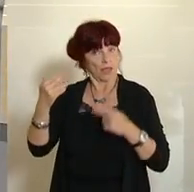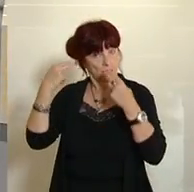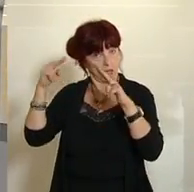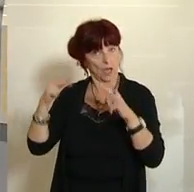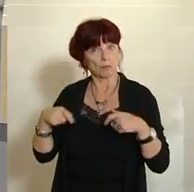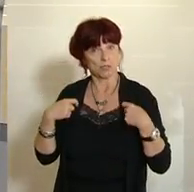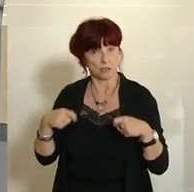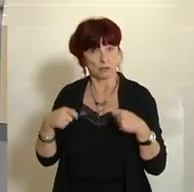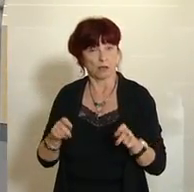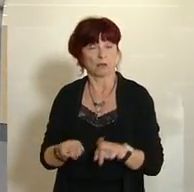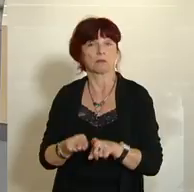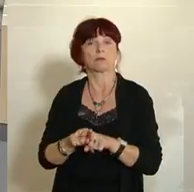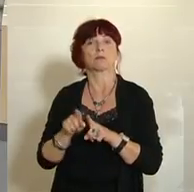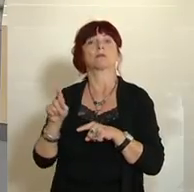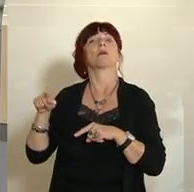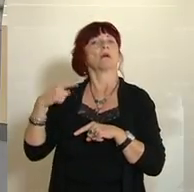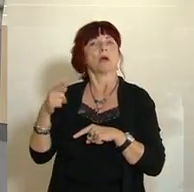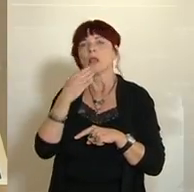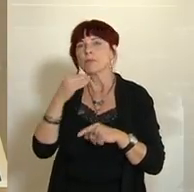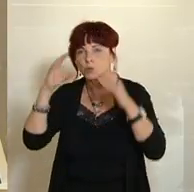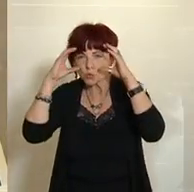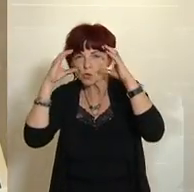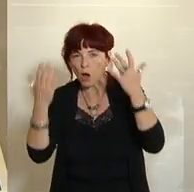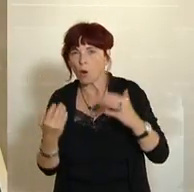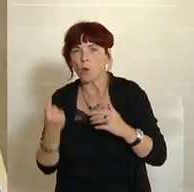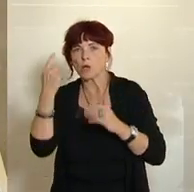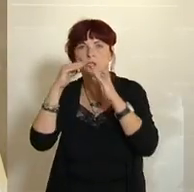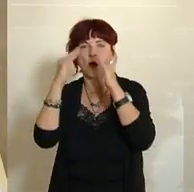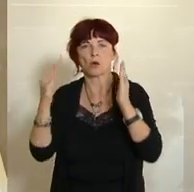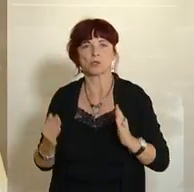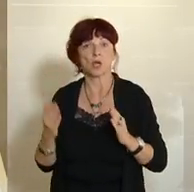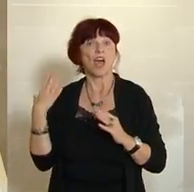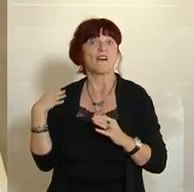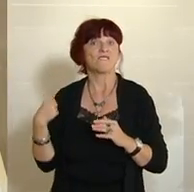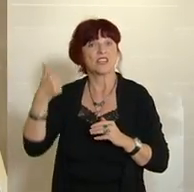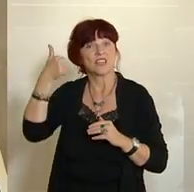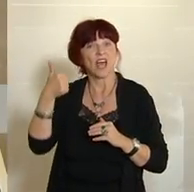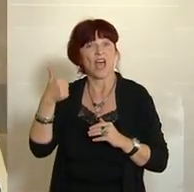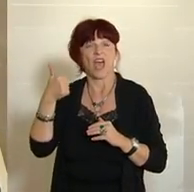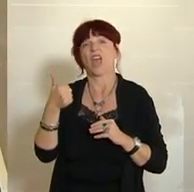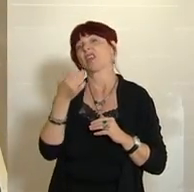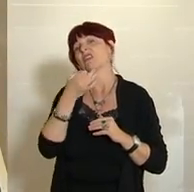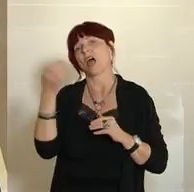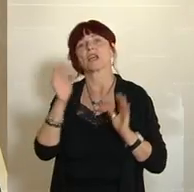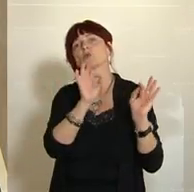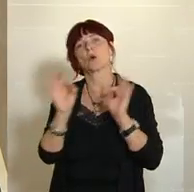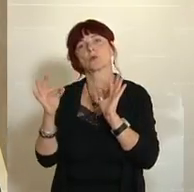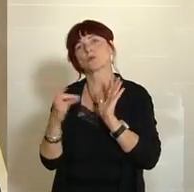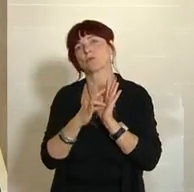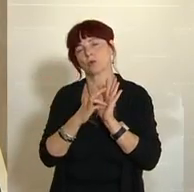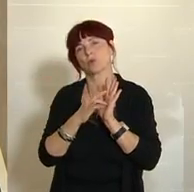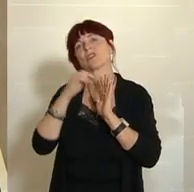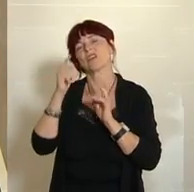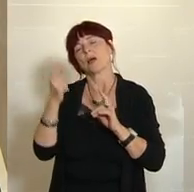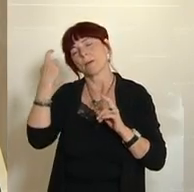Liebe Zuseher, sehr geehrter Herr Innenminister, wieder steht ein Top unter dem Schlagwort Vertrauen. Dass das